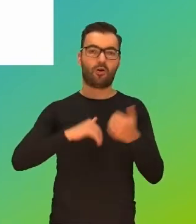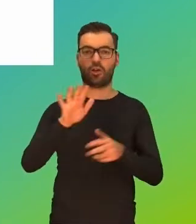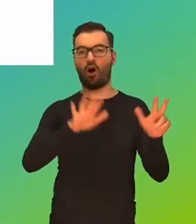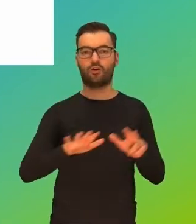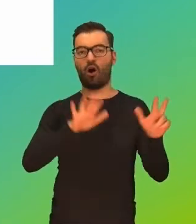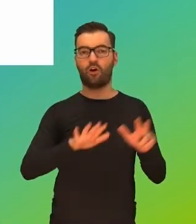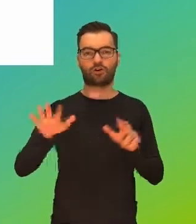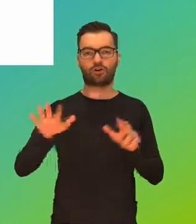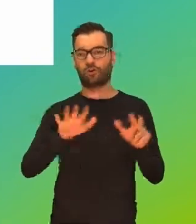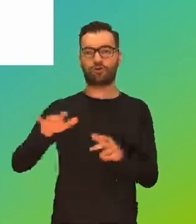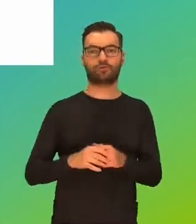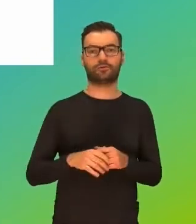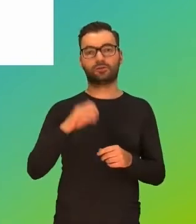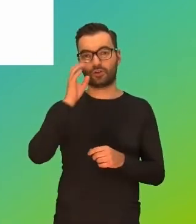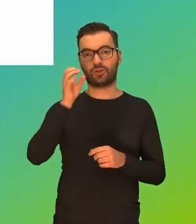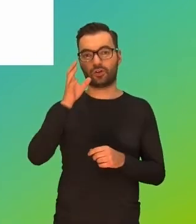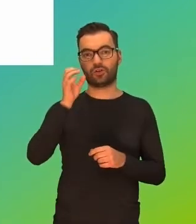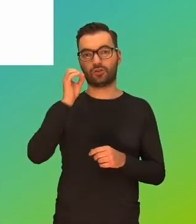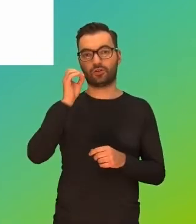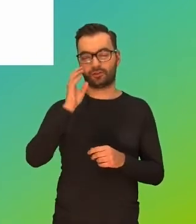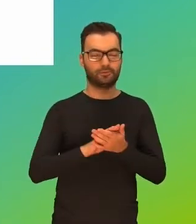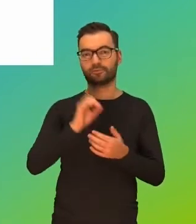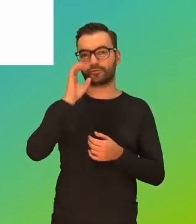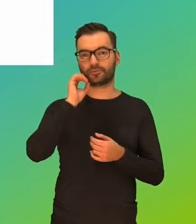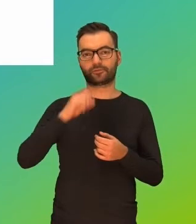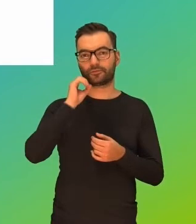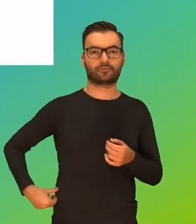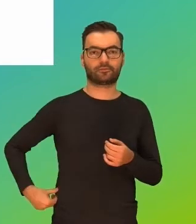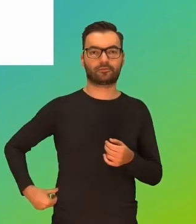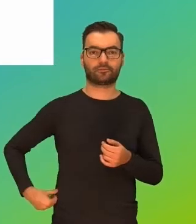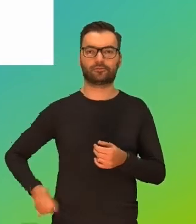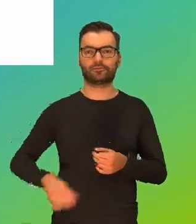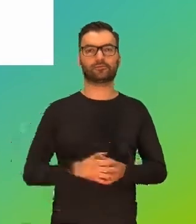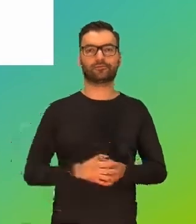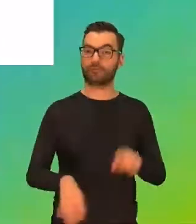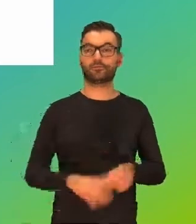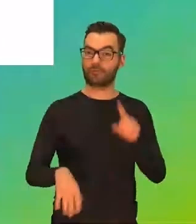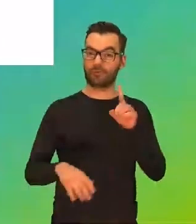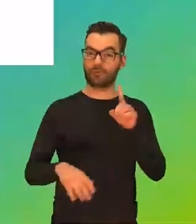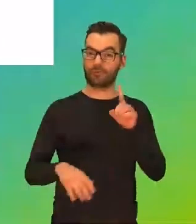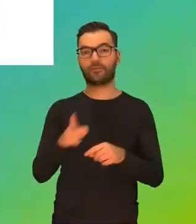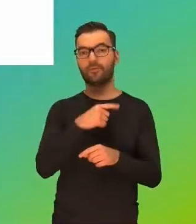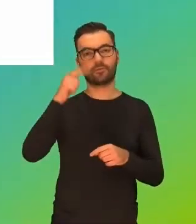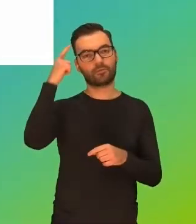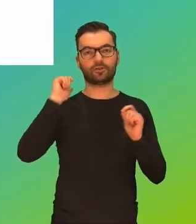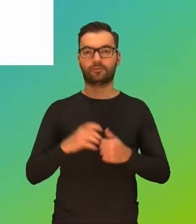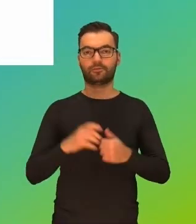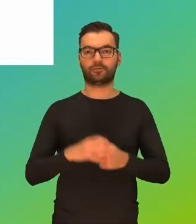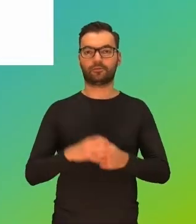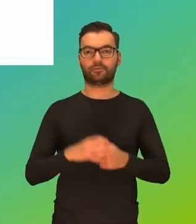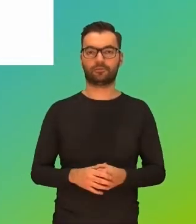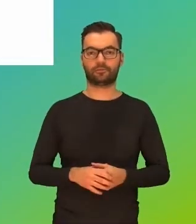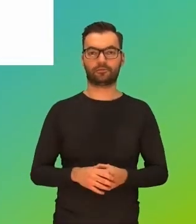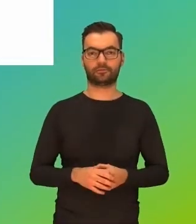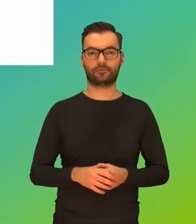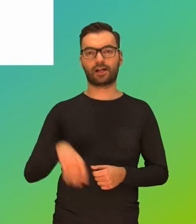godzin dziennie każdego dnia. Ale musimy wziąć pod uwagę również